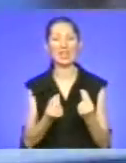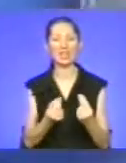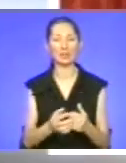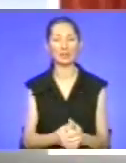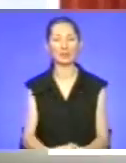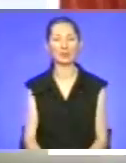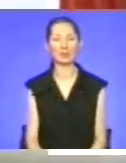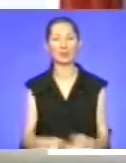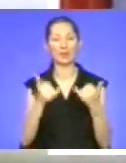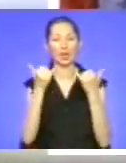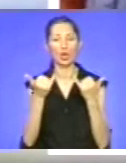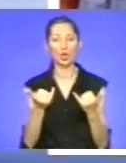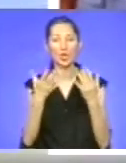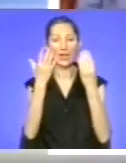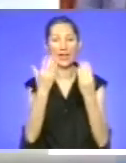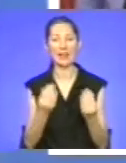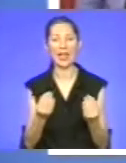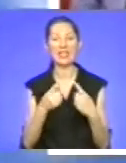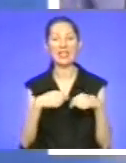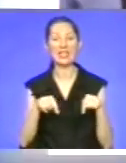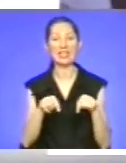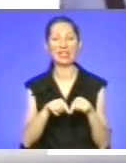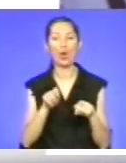День дільничного інспектору.